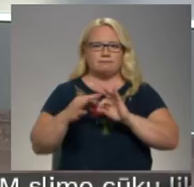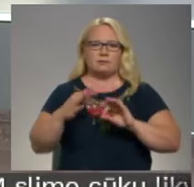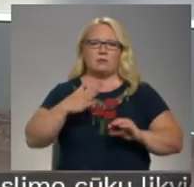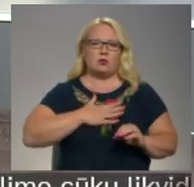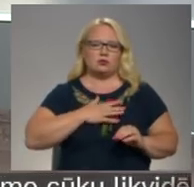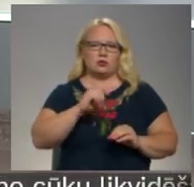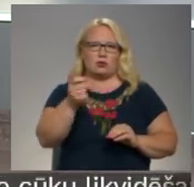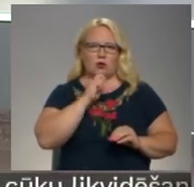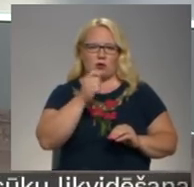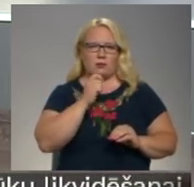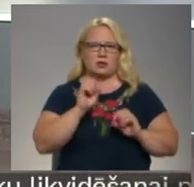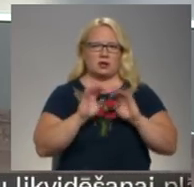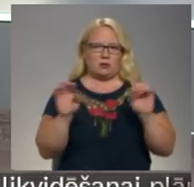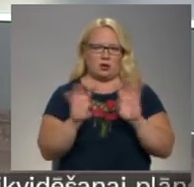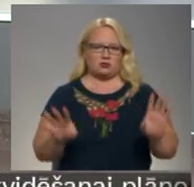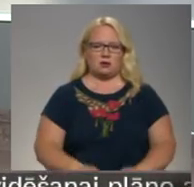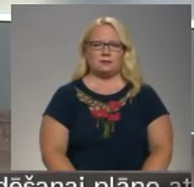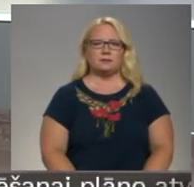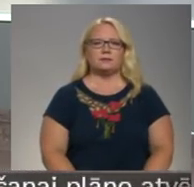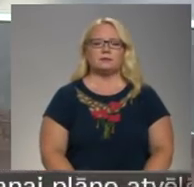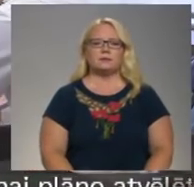Santas Baumanis un Mātiņa Balkas reportāžā.